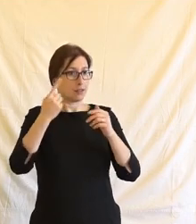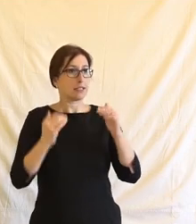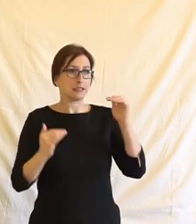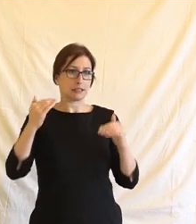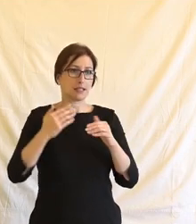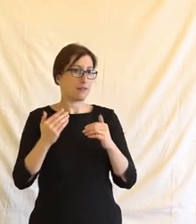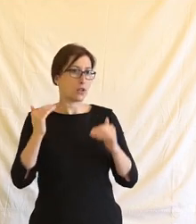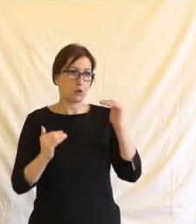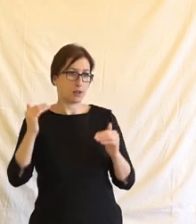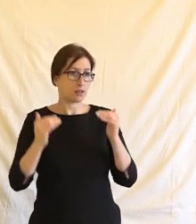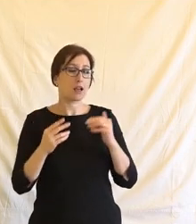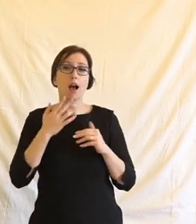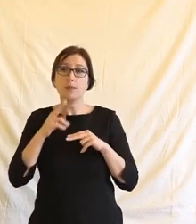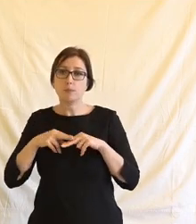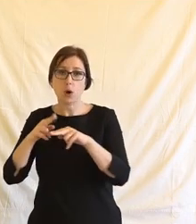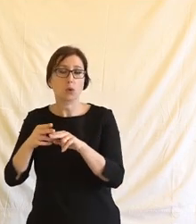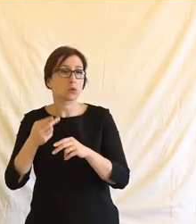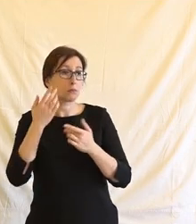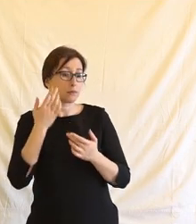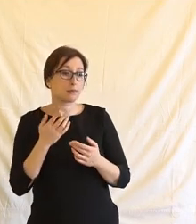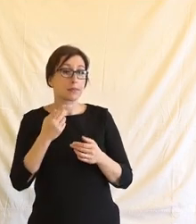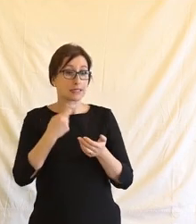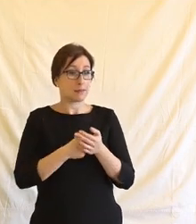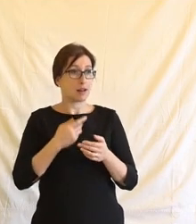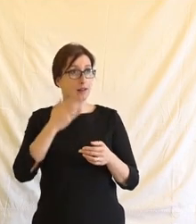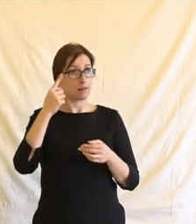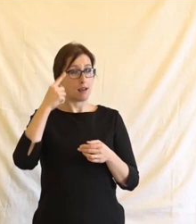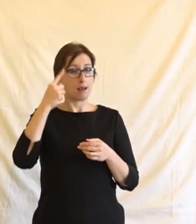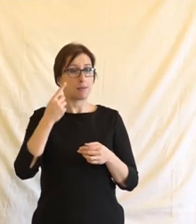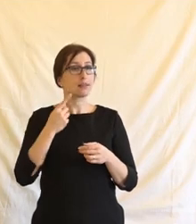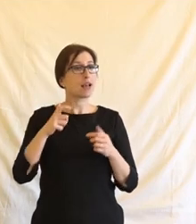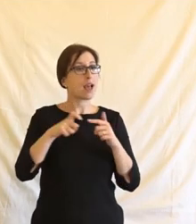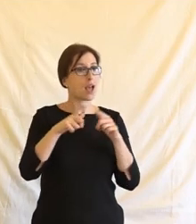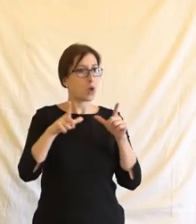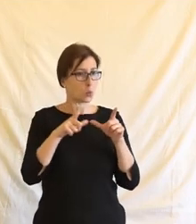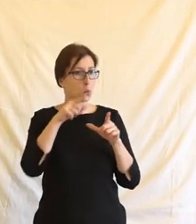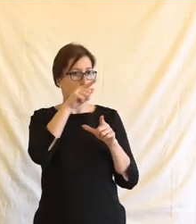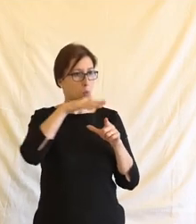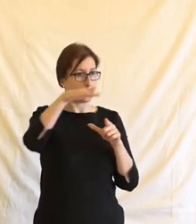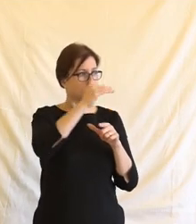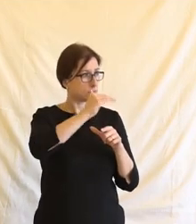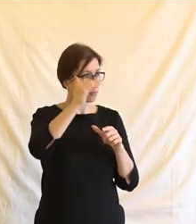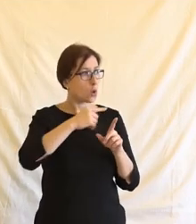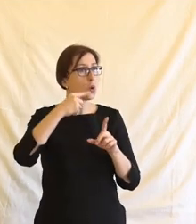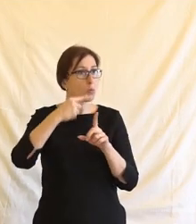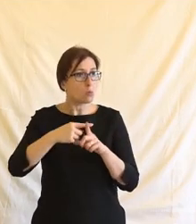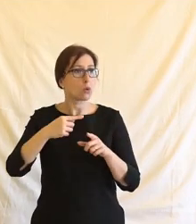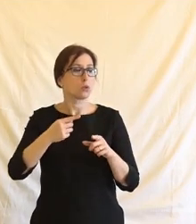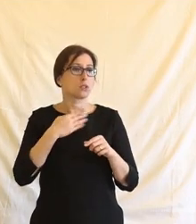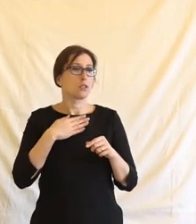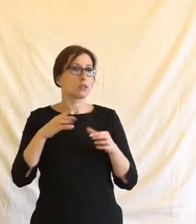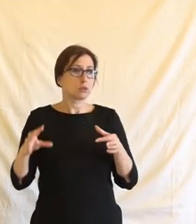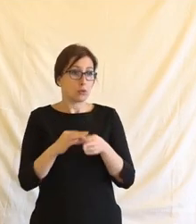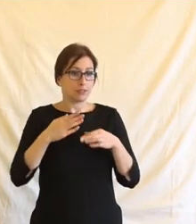světě, tak je úplně bezradný. Takže taková myšlenka, která napadla jak evropské zákonodárce, tak vlastně na